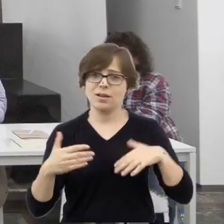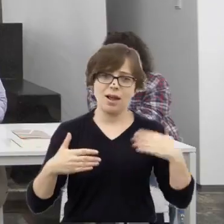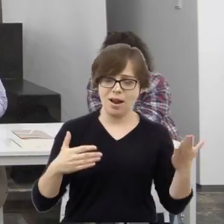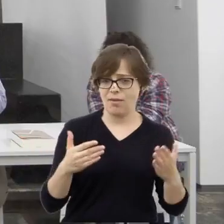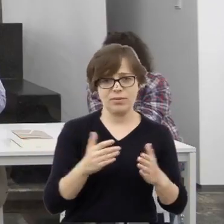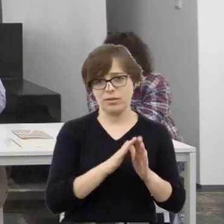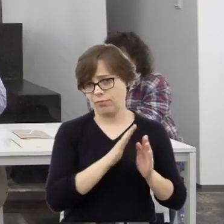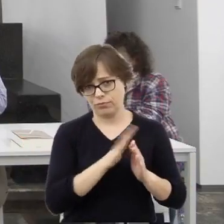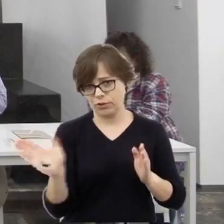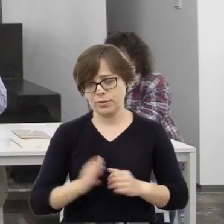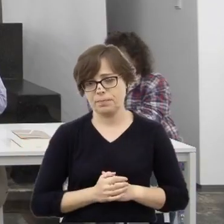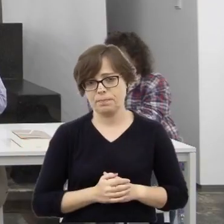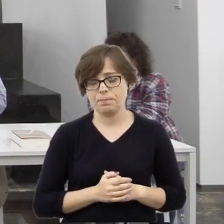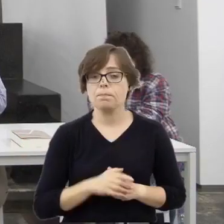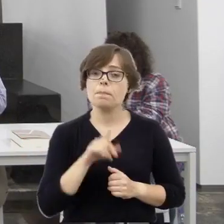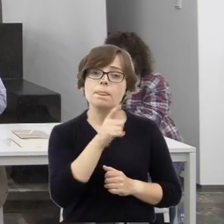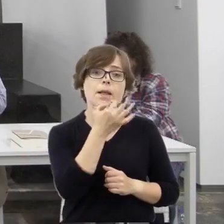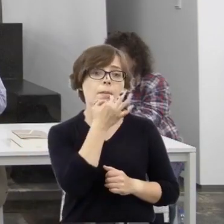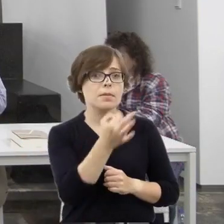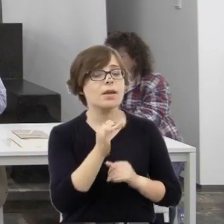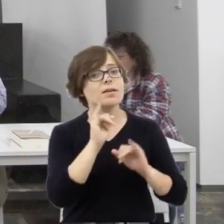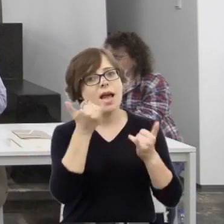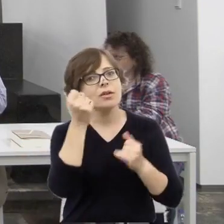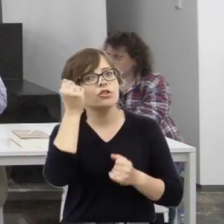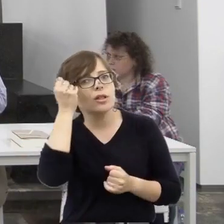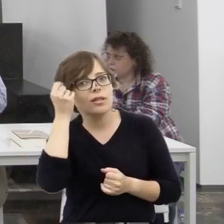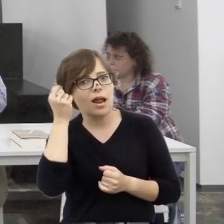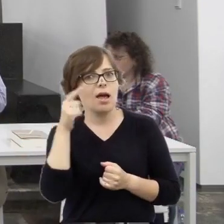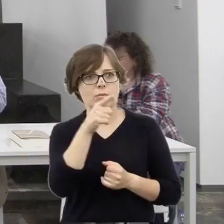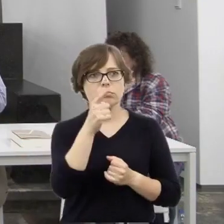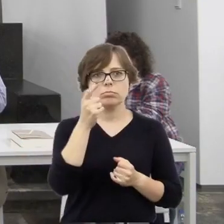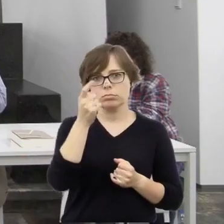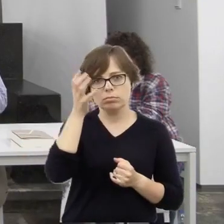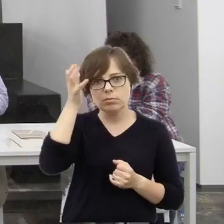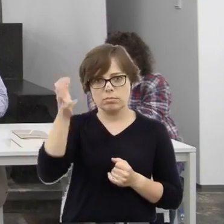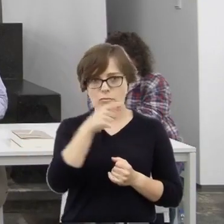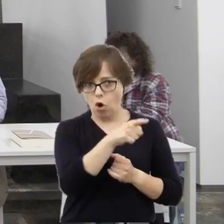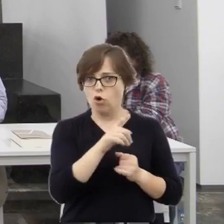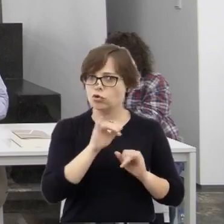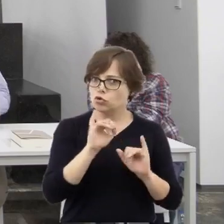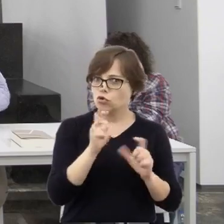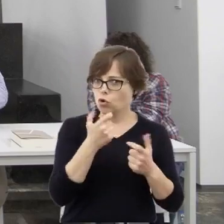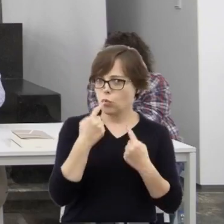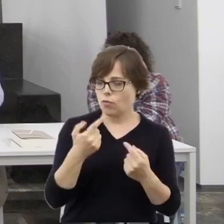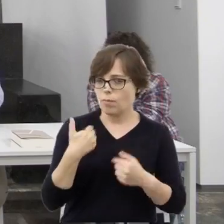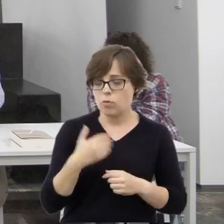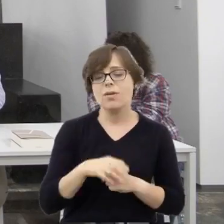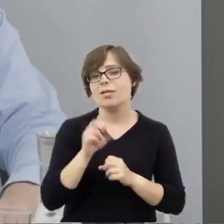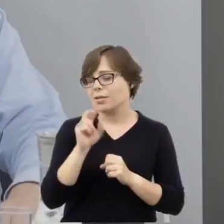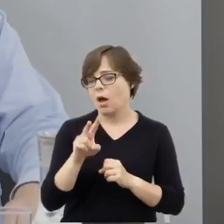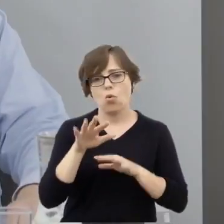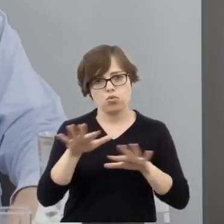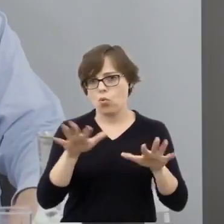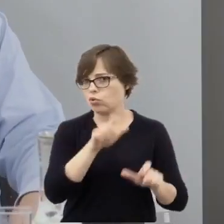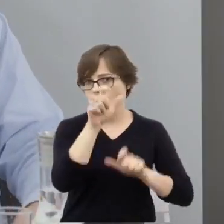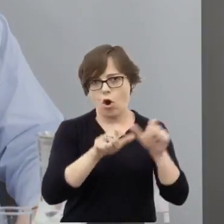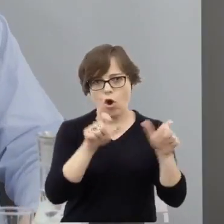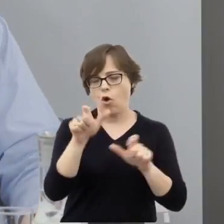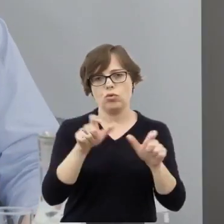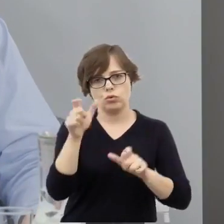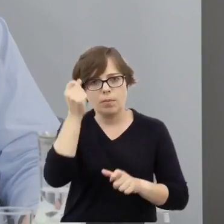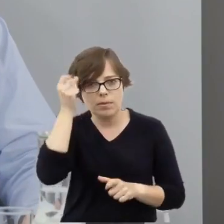A czy jacyś intelektualiści zabierali głos? Zabierali głos liczni intelektualiści. Tutaj